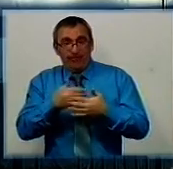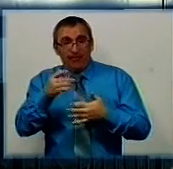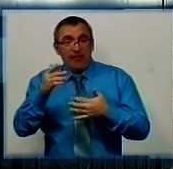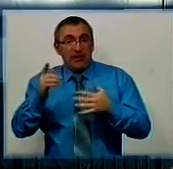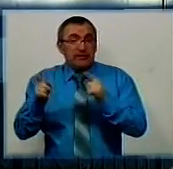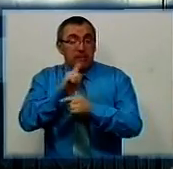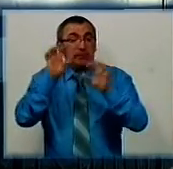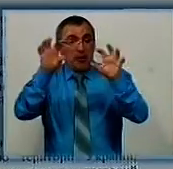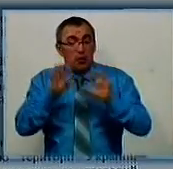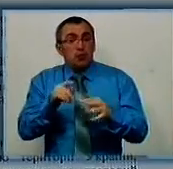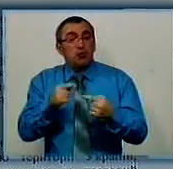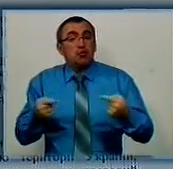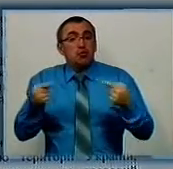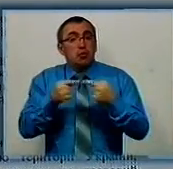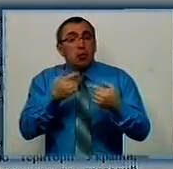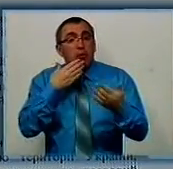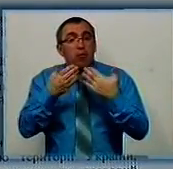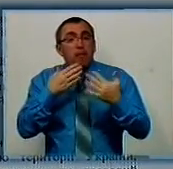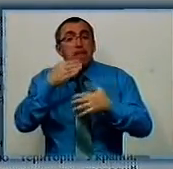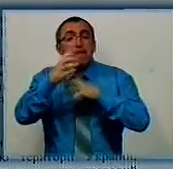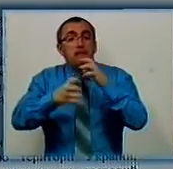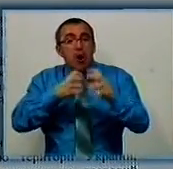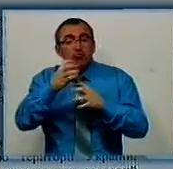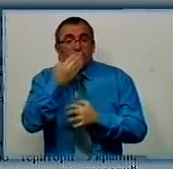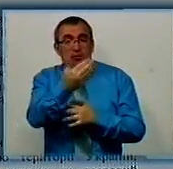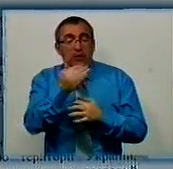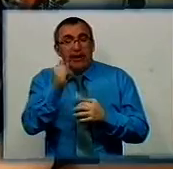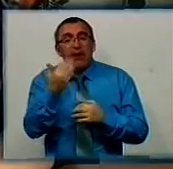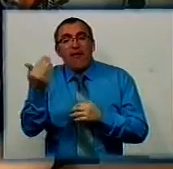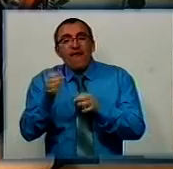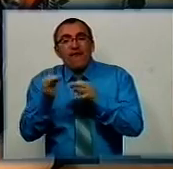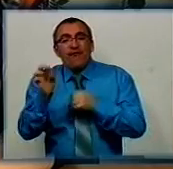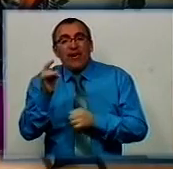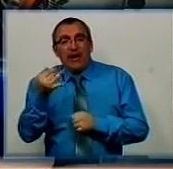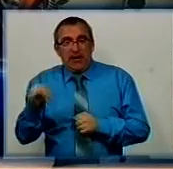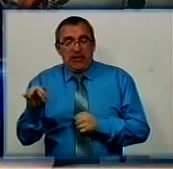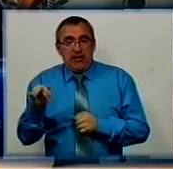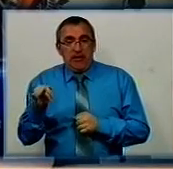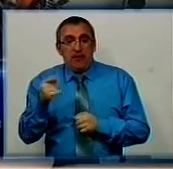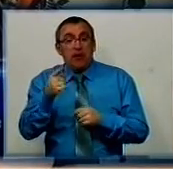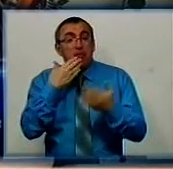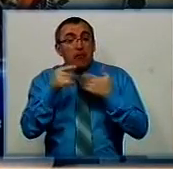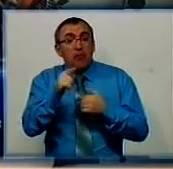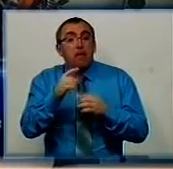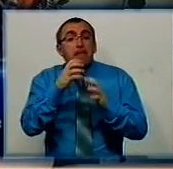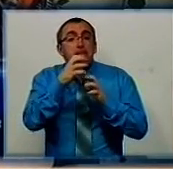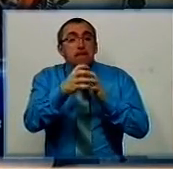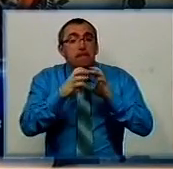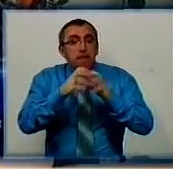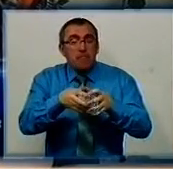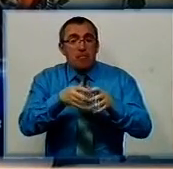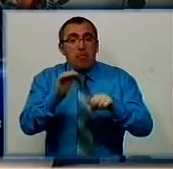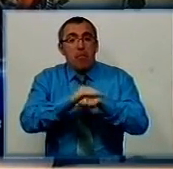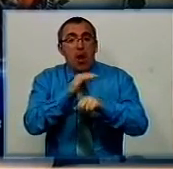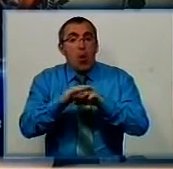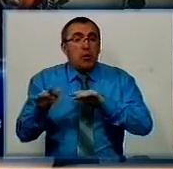законодавства стосуються лише міжнародних благодійників та їхніх філій. Ці зміни відносяться тільки до міжнародних благодійних